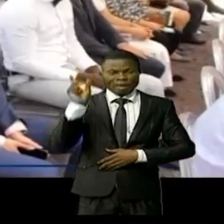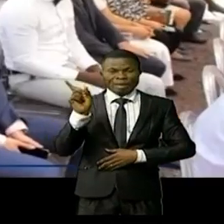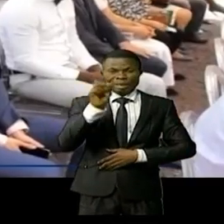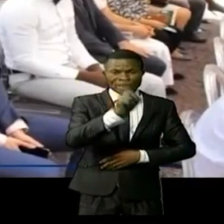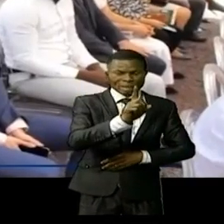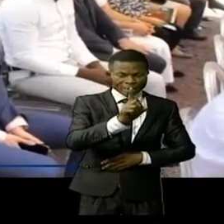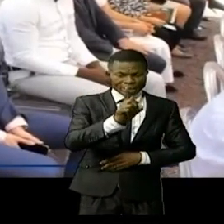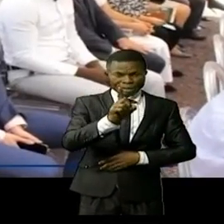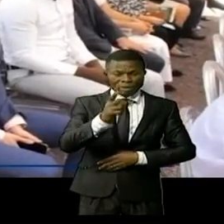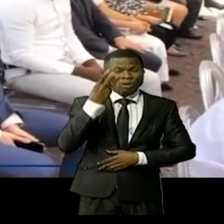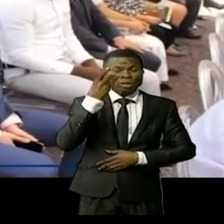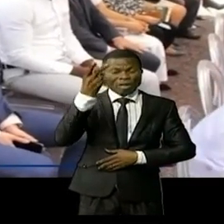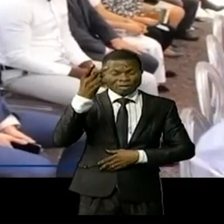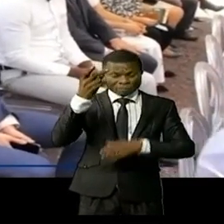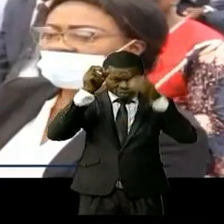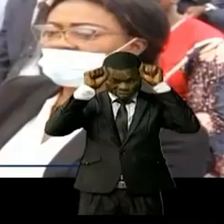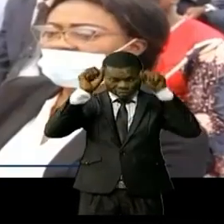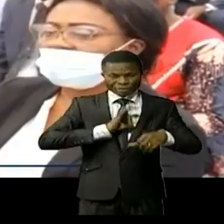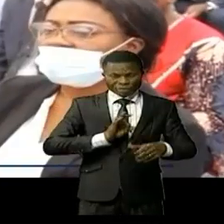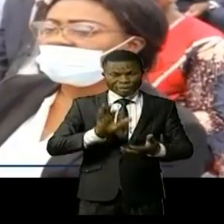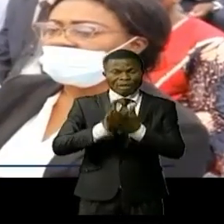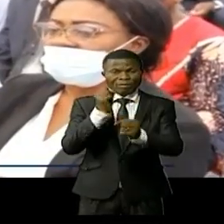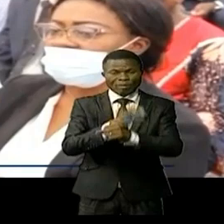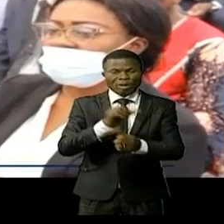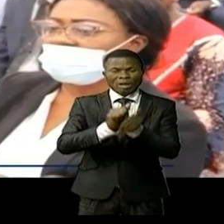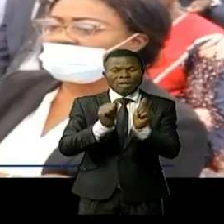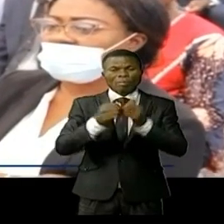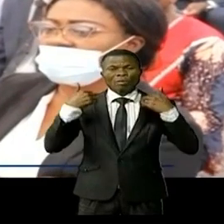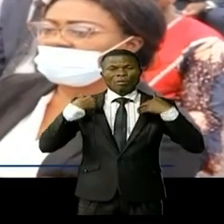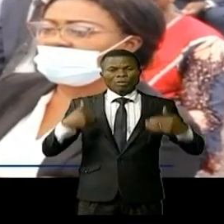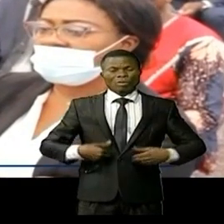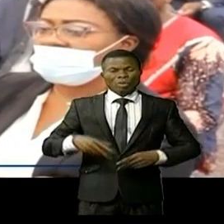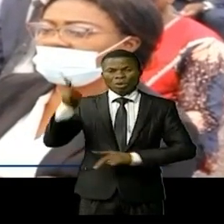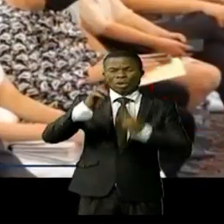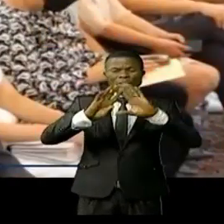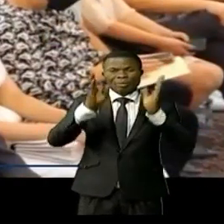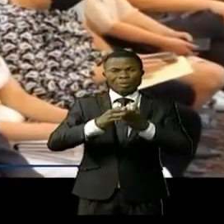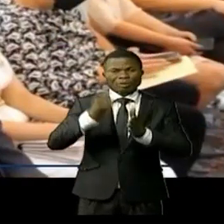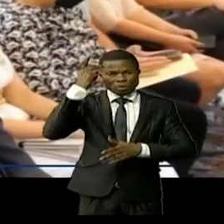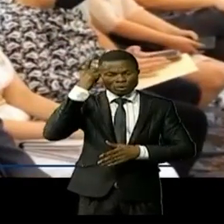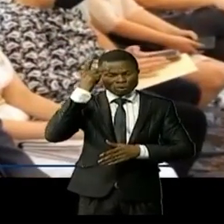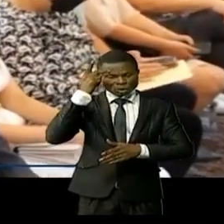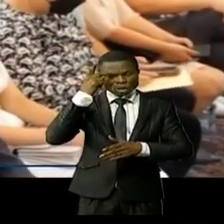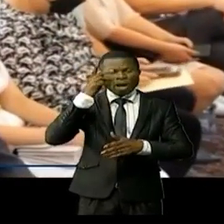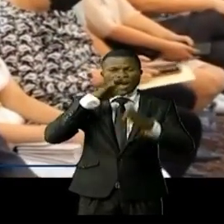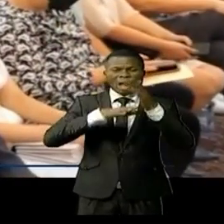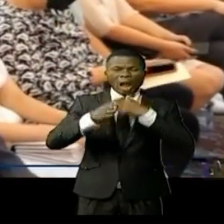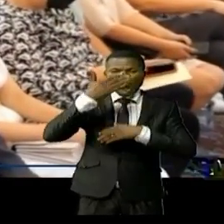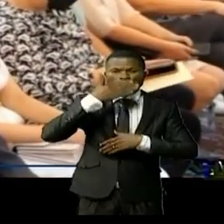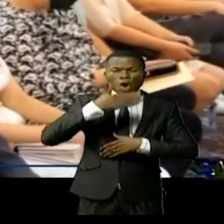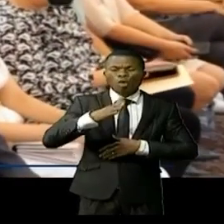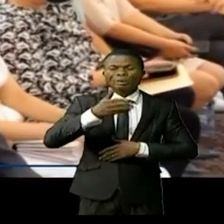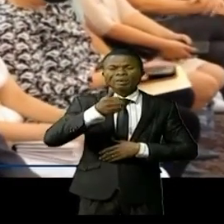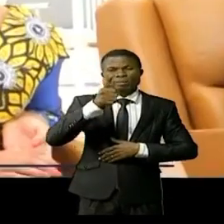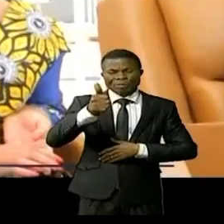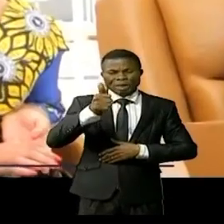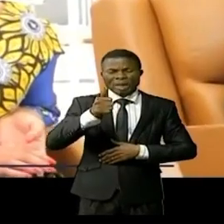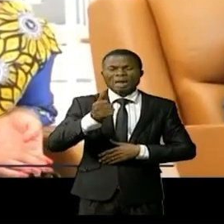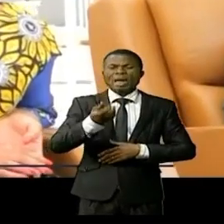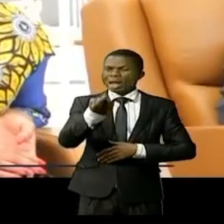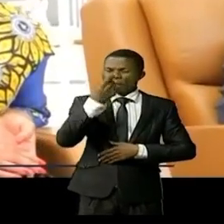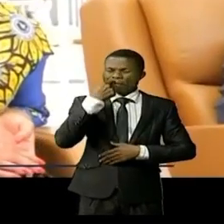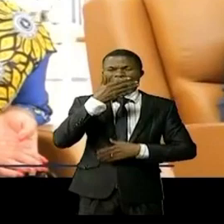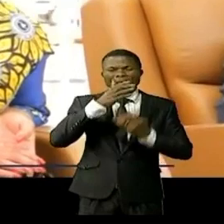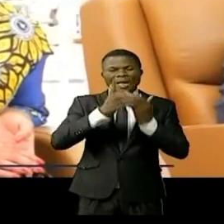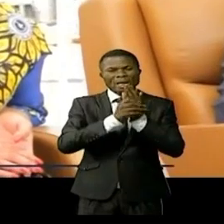concrétiser la vision du chef de l'État en matière de santé pour que la population quinoise accède à des soins de santé de qualité à un coût